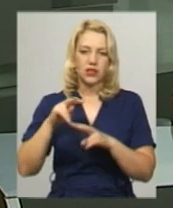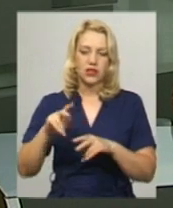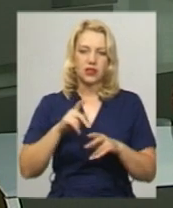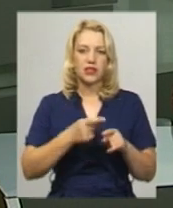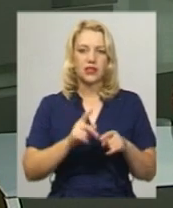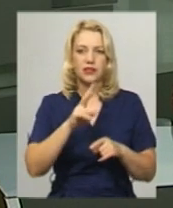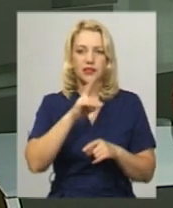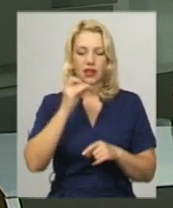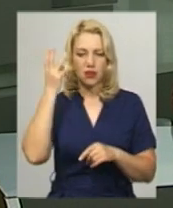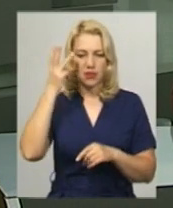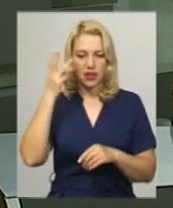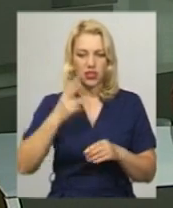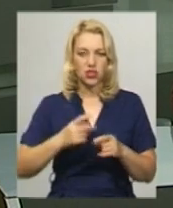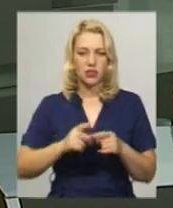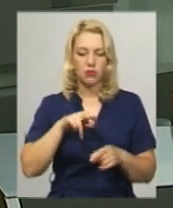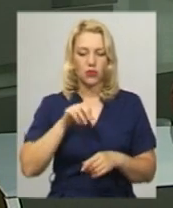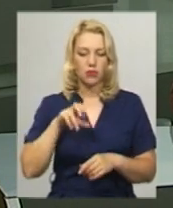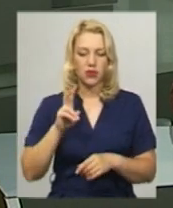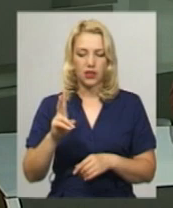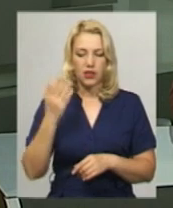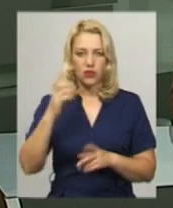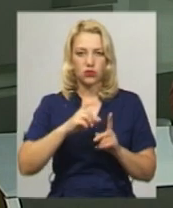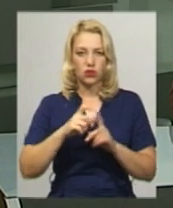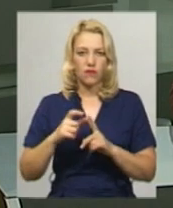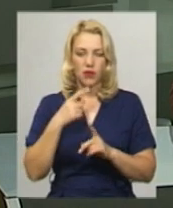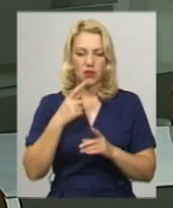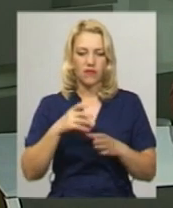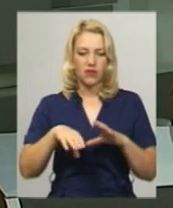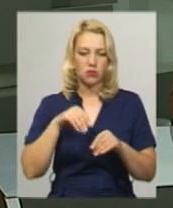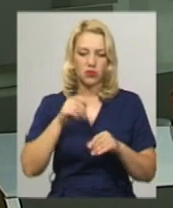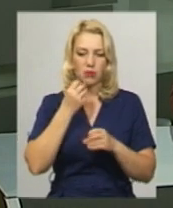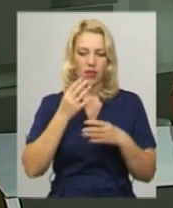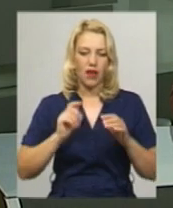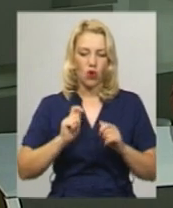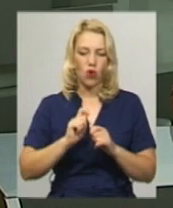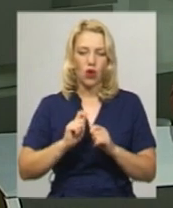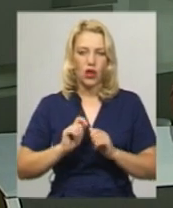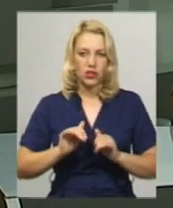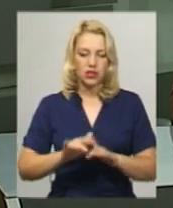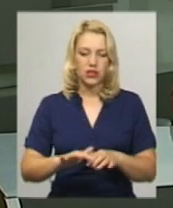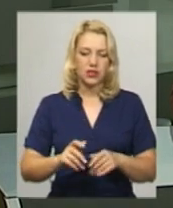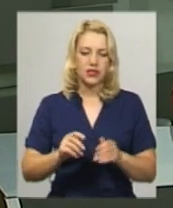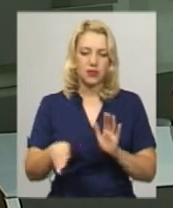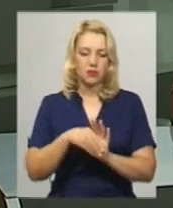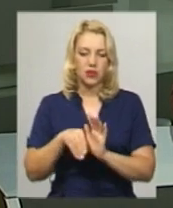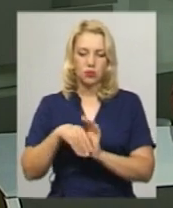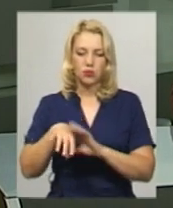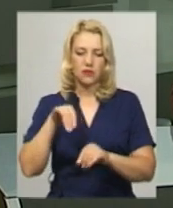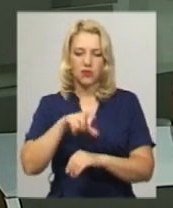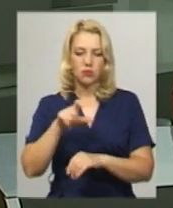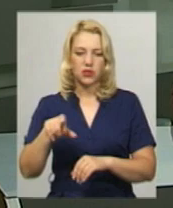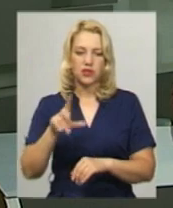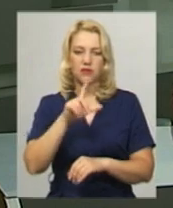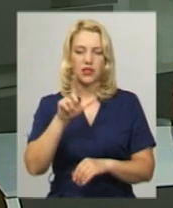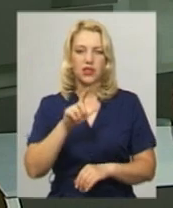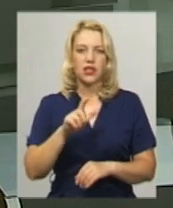виборами на Хмельниччині Андрій Попик. За його словами, переважає виборча благодійність, підкуп виборців та зовнішня агітація без вихідних